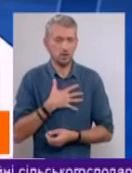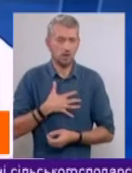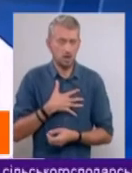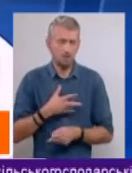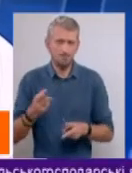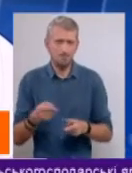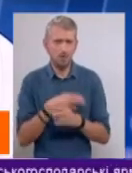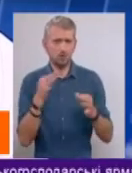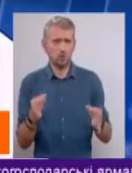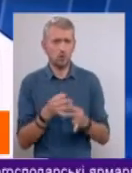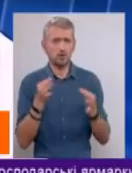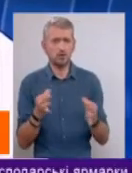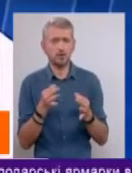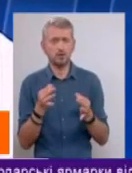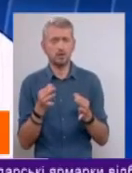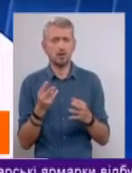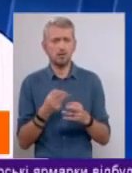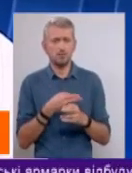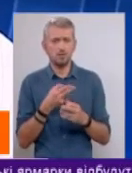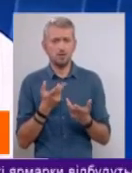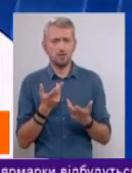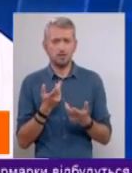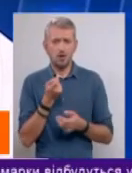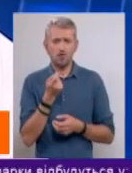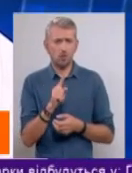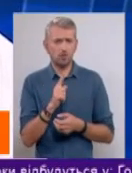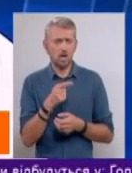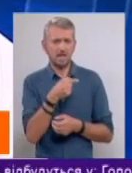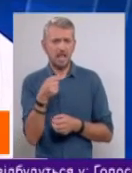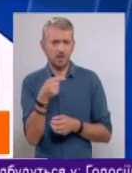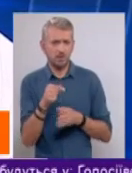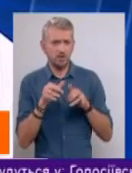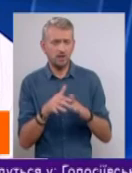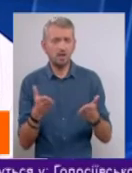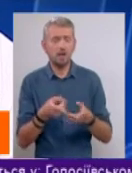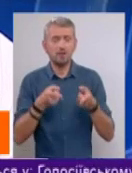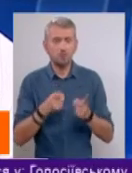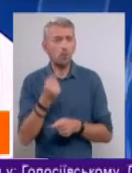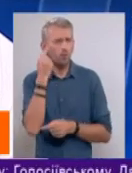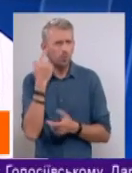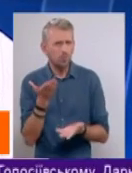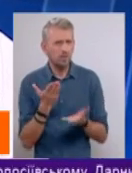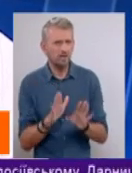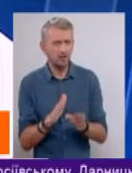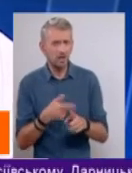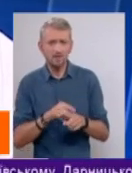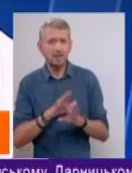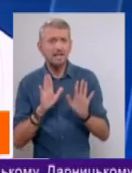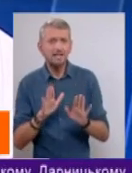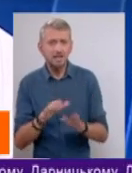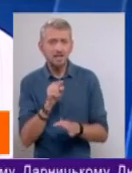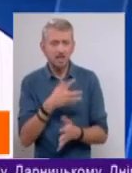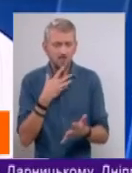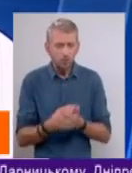Без жодних негативних дій, які насправді подумати тільки. Це ж не тільки ти